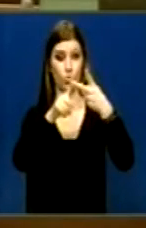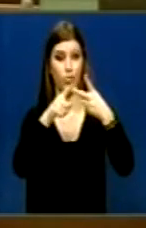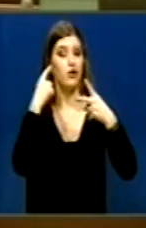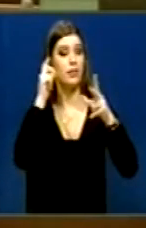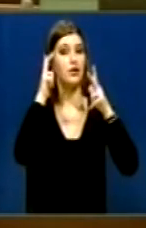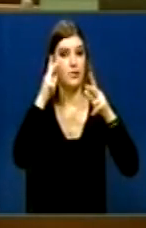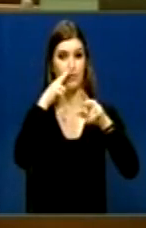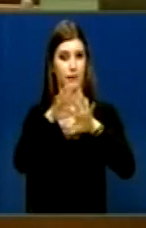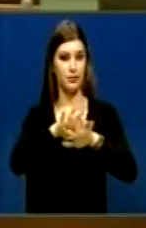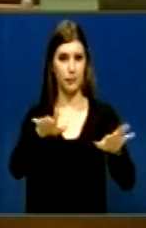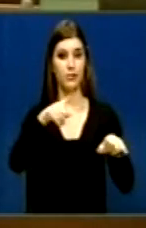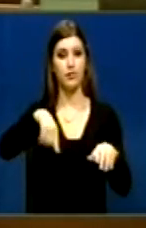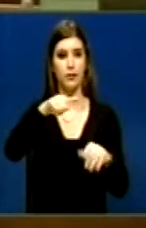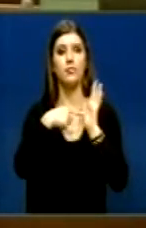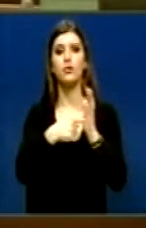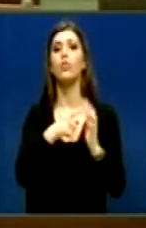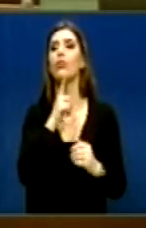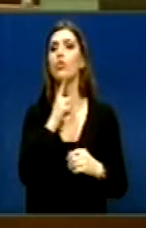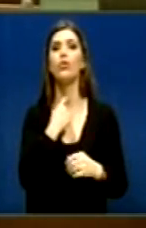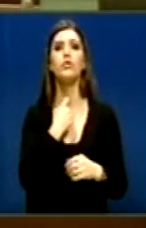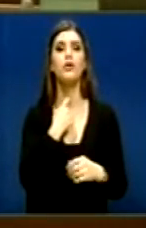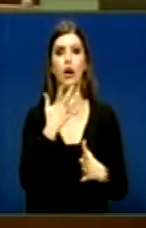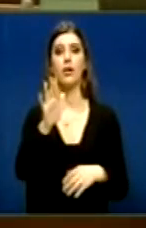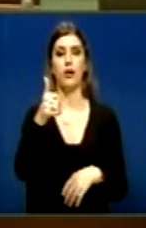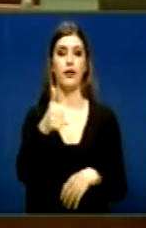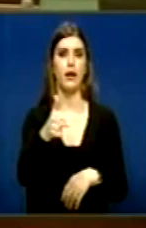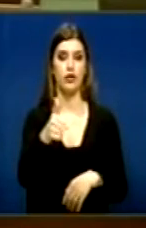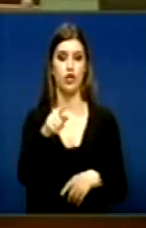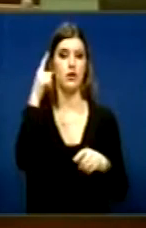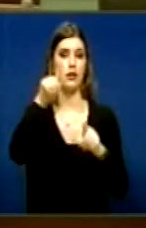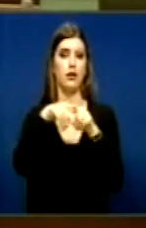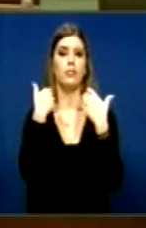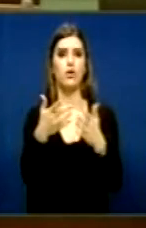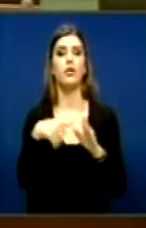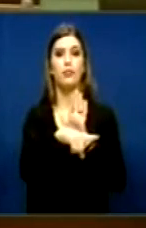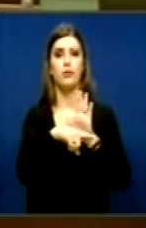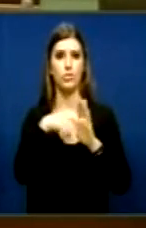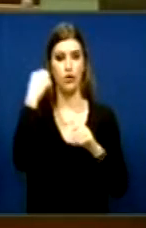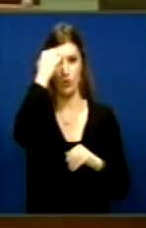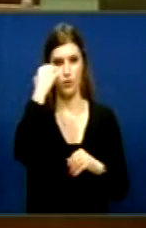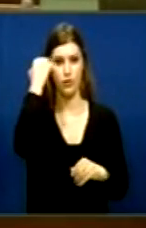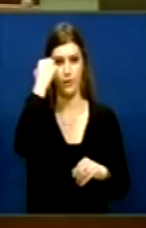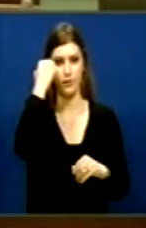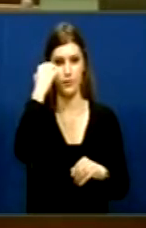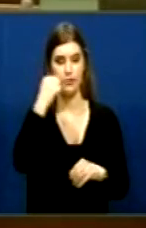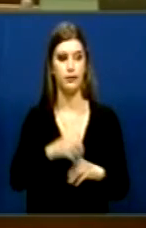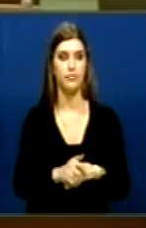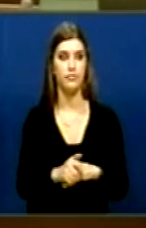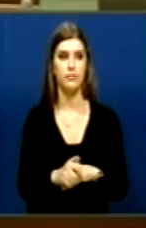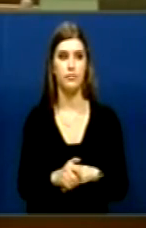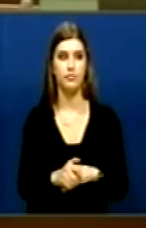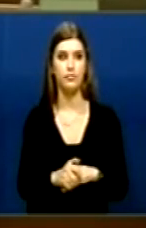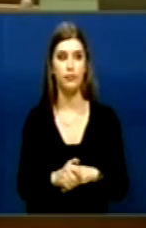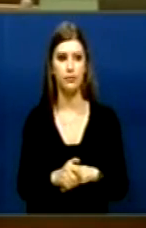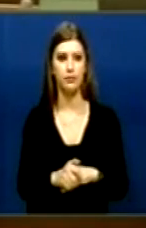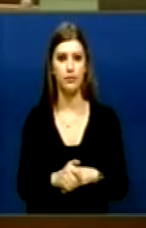se kush është kjo person, pra ashtë një më thasi që përja bënë këtë Kosovës. Kjo prënd të Kryeministr i cilirë ha të ndaj. Kjo majh ka qenë